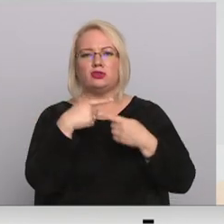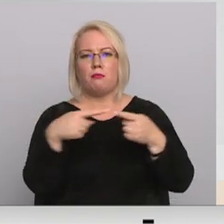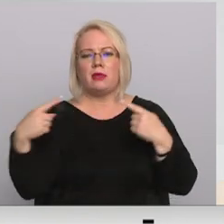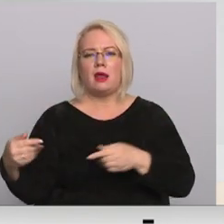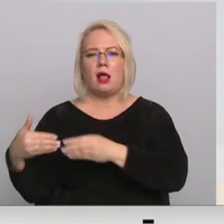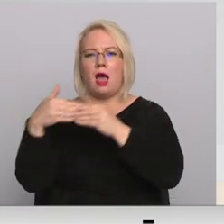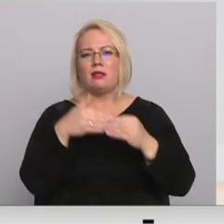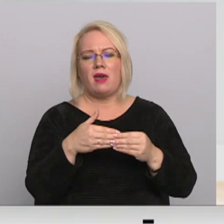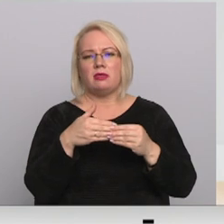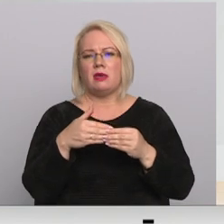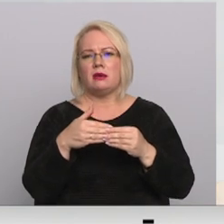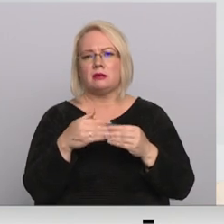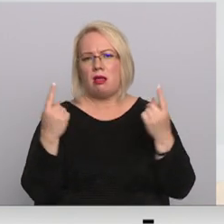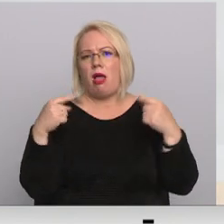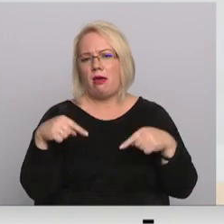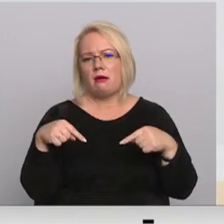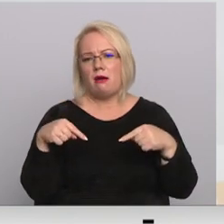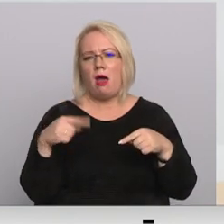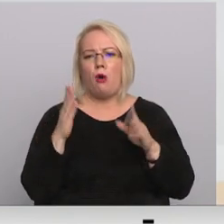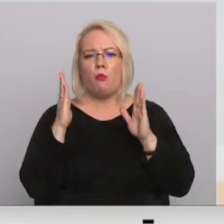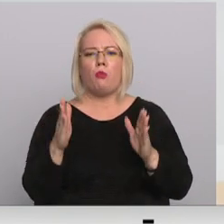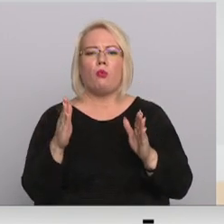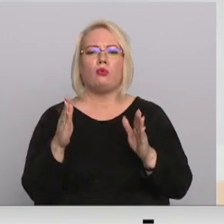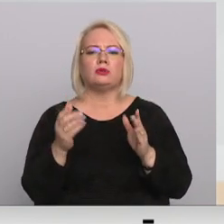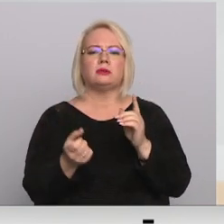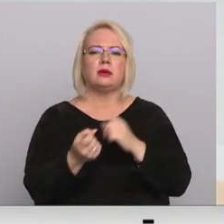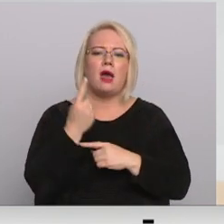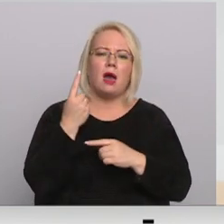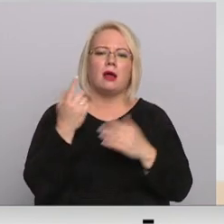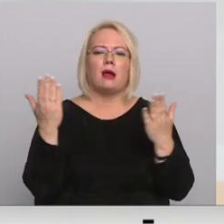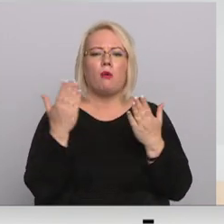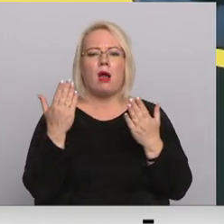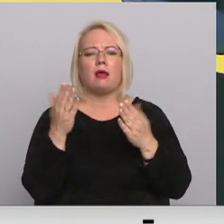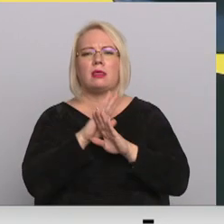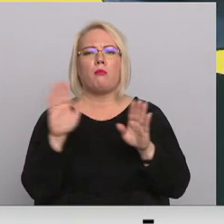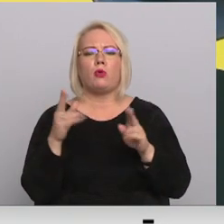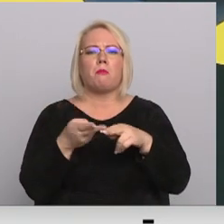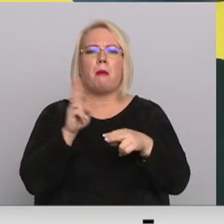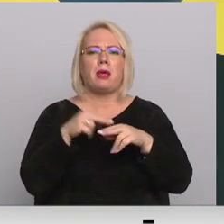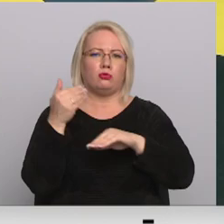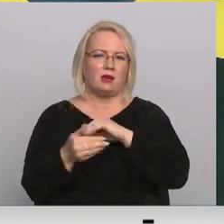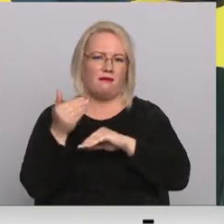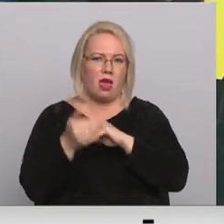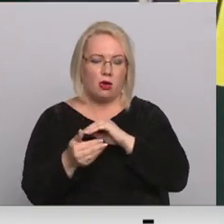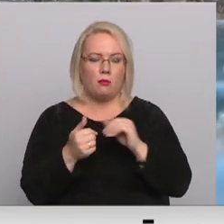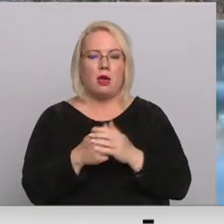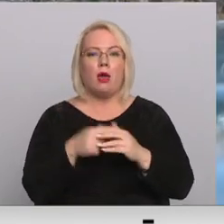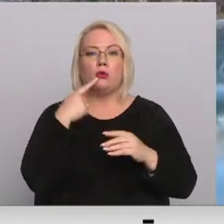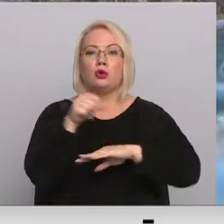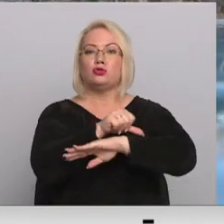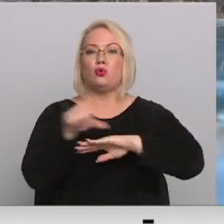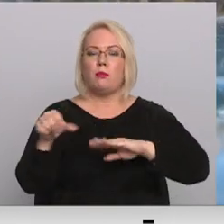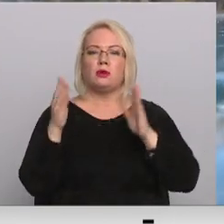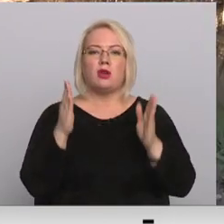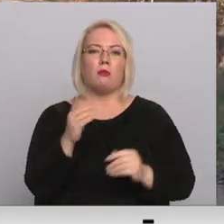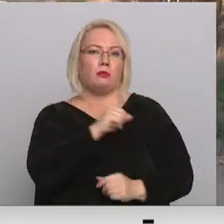laikā un tam nebūtu jārada papildus kādiem kavējumiem. Būvnieku rosība uz robežas piesardzīgākiem